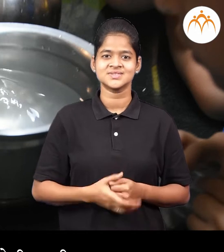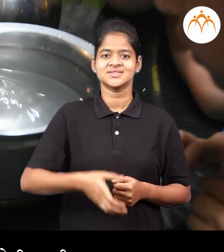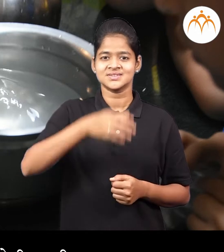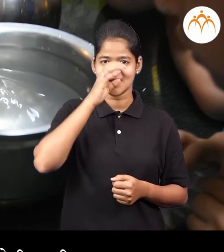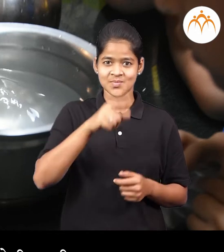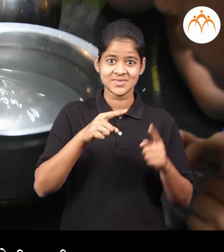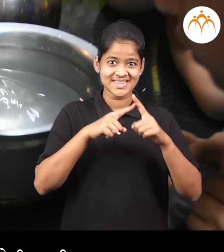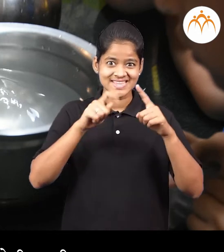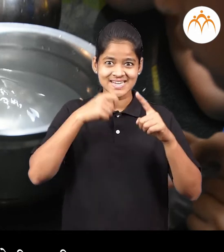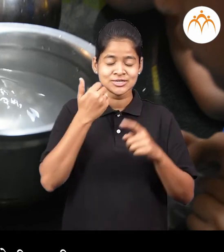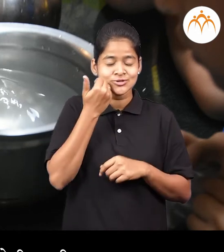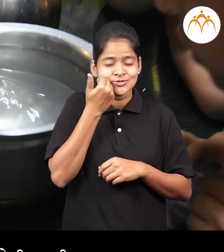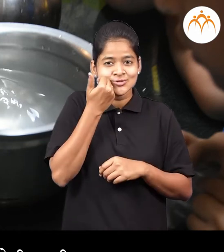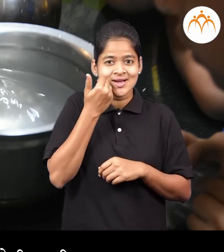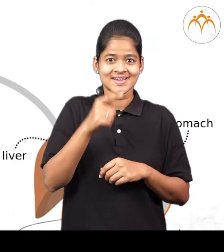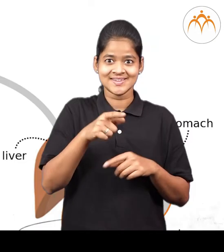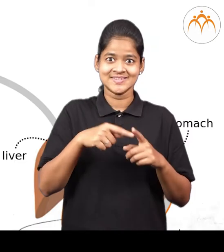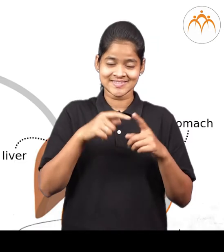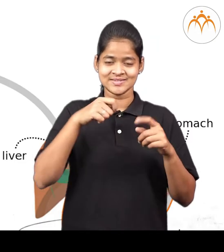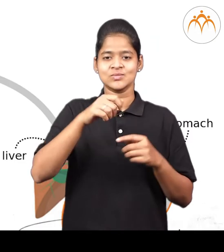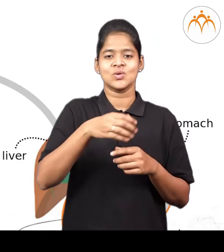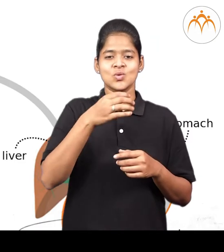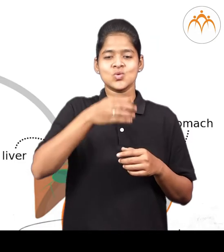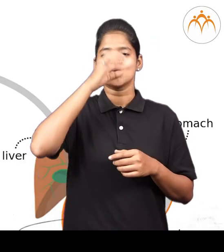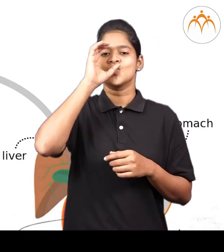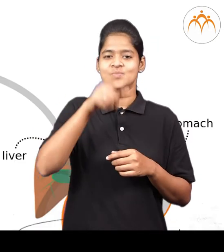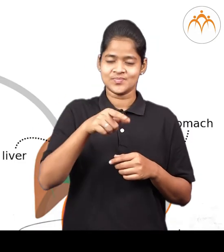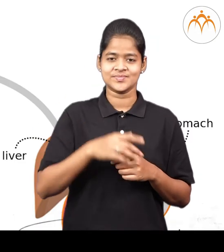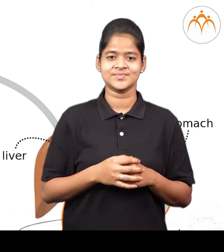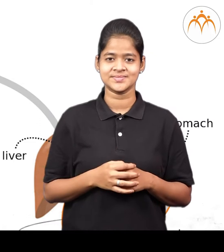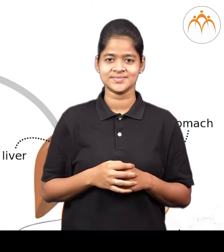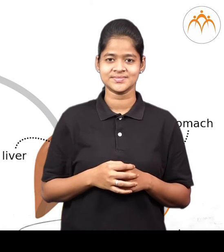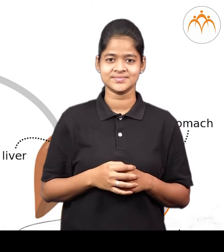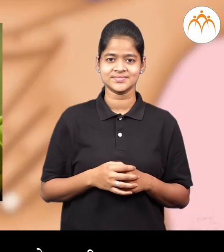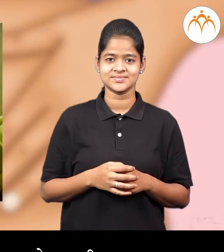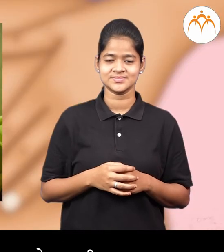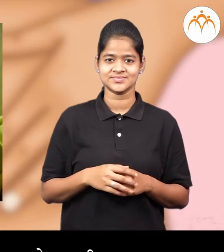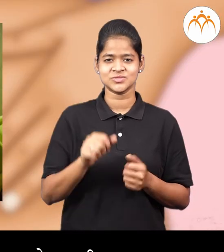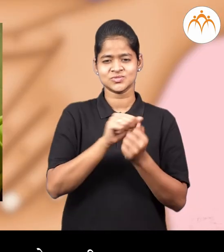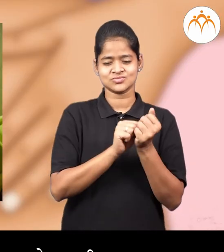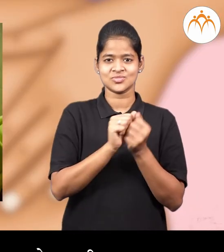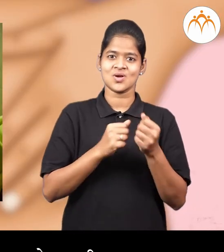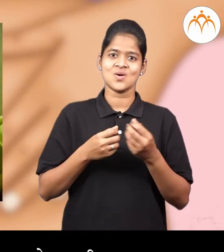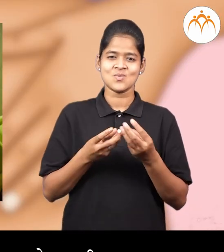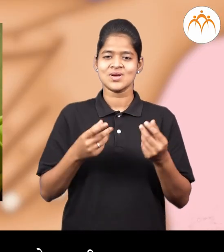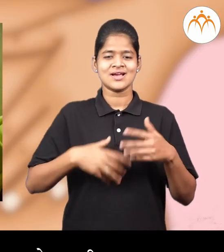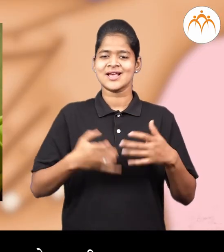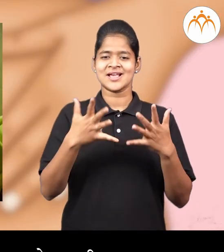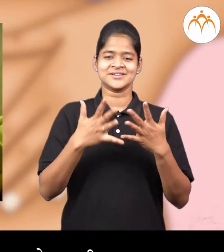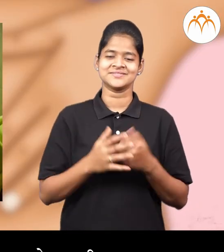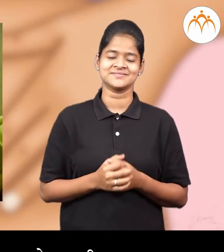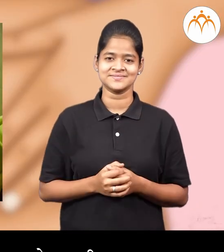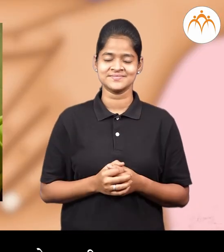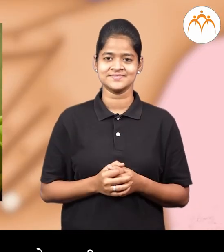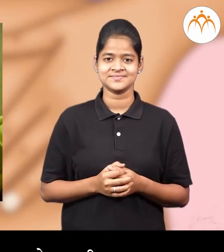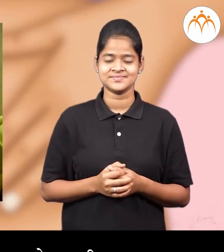पेए ही द्यावेत हे पदार्थ पठकन पच्तात या पदार्थान मुए पोटाला त्रास